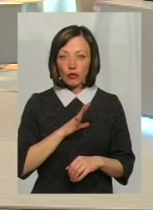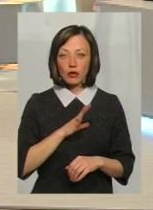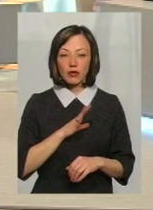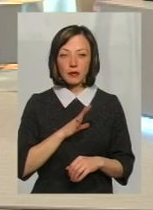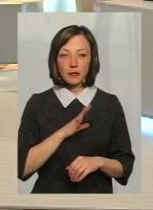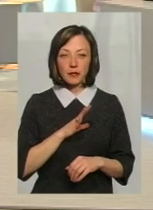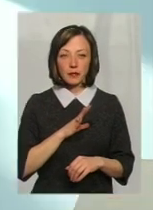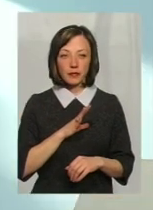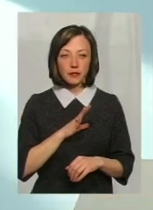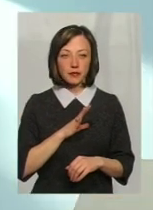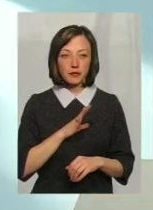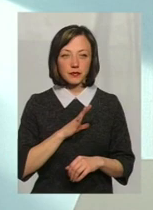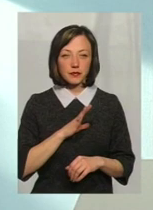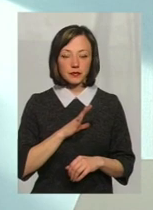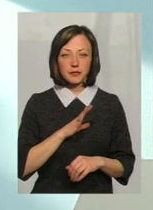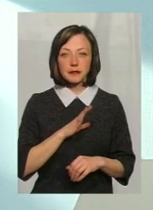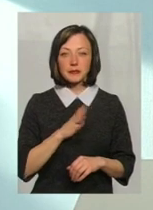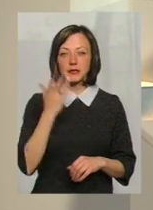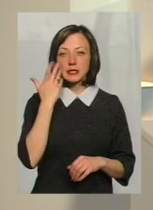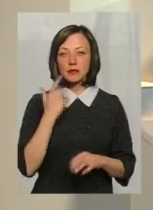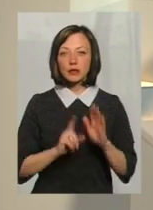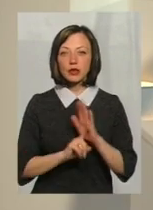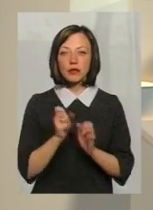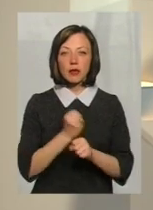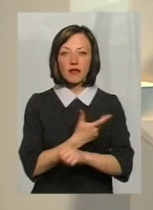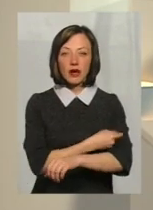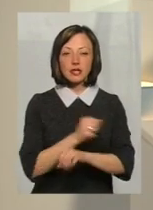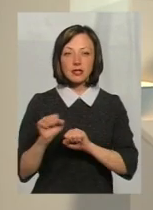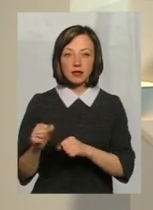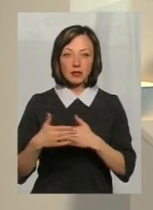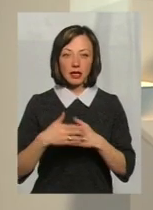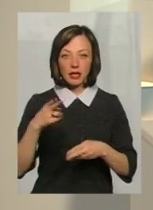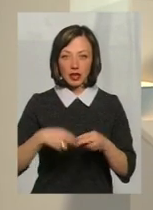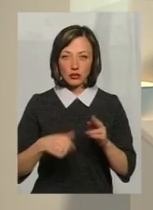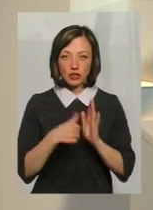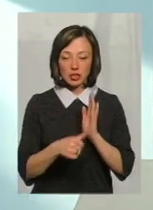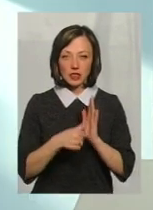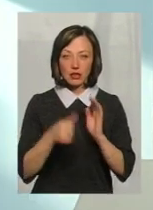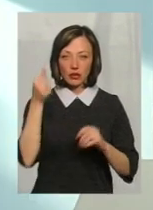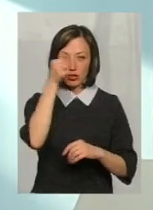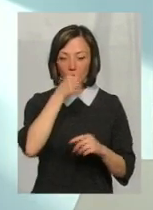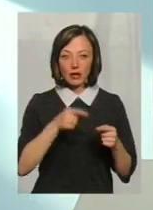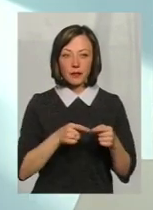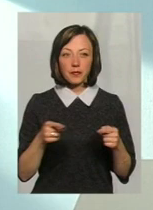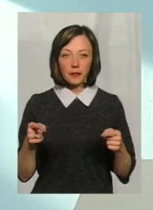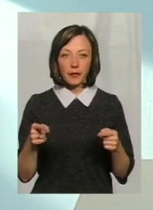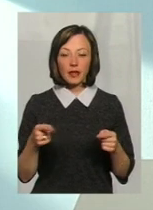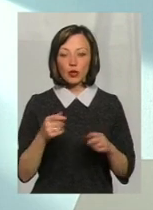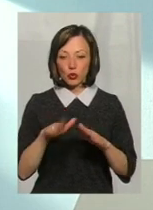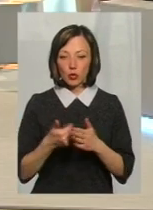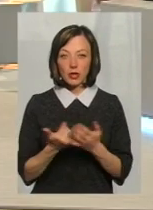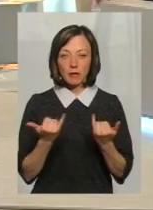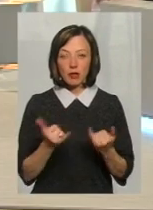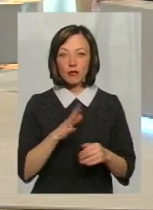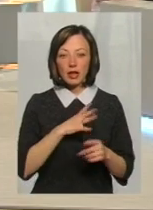Ви маєте на озі... Відколи почали робити вакцинацію, це десь кінець 60-х, так, проти кору? І до тепер,